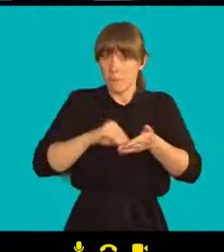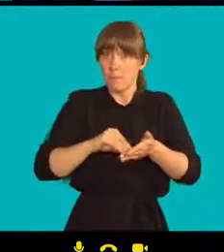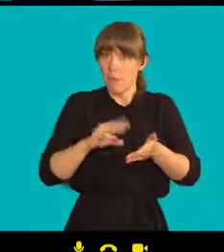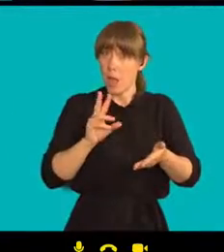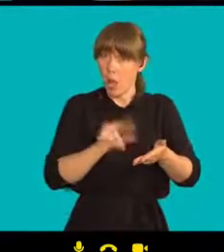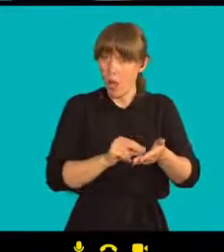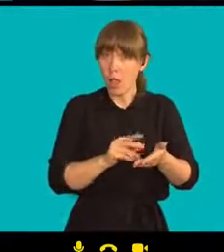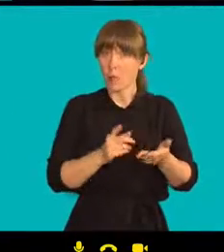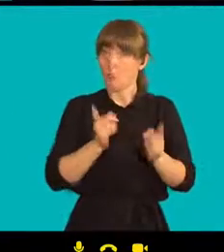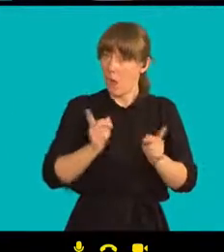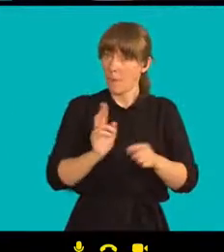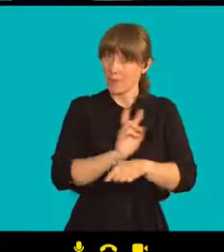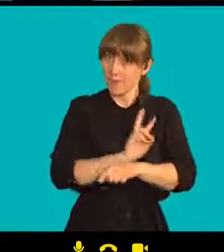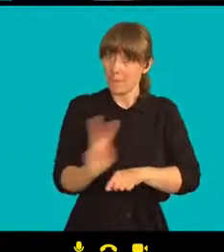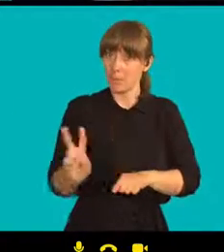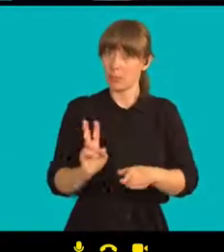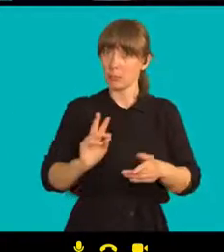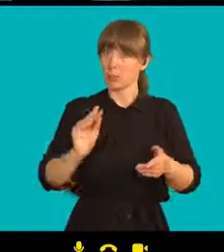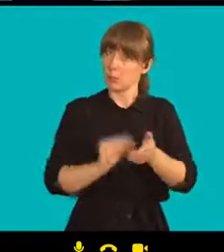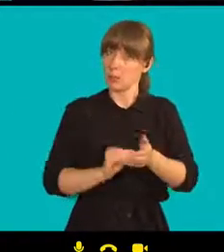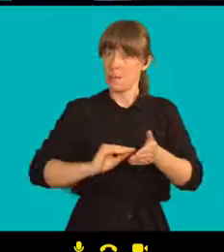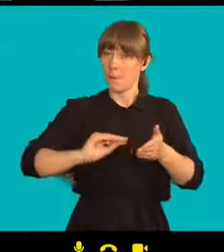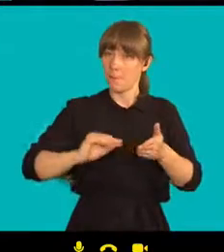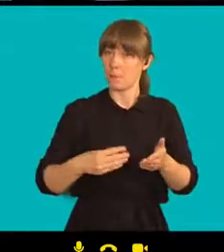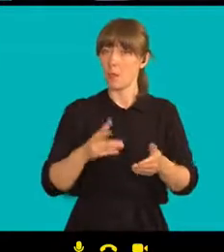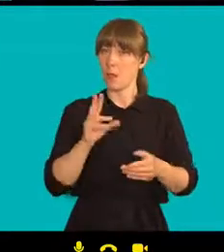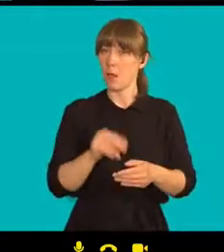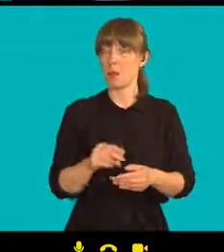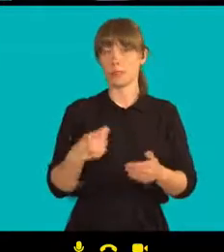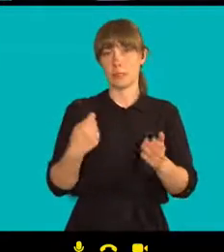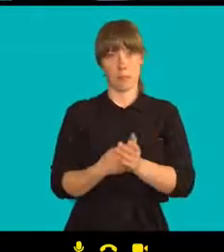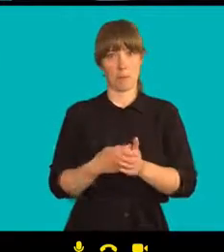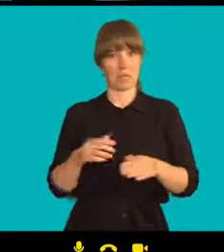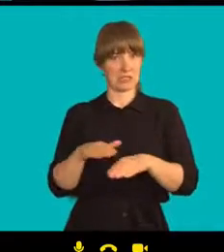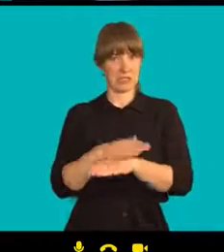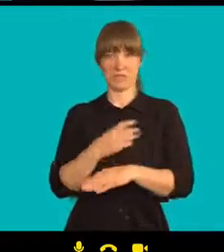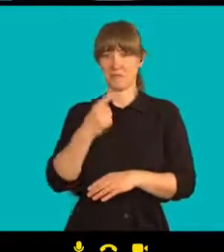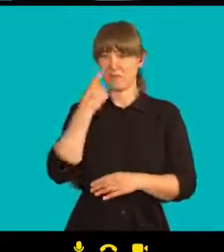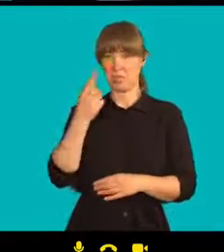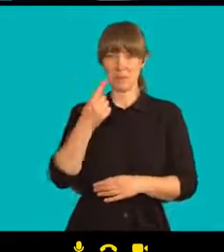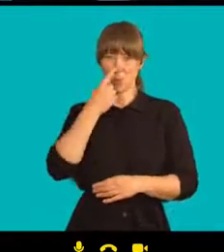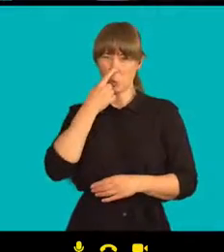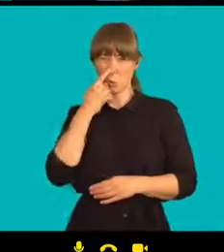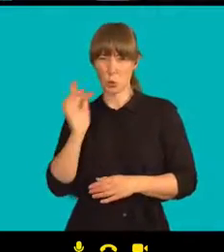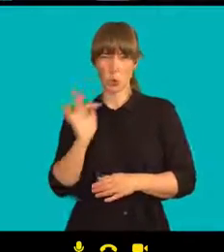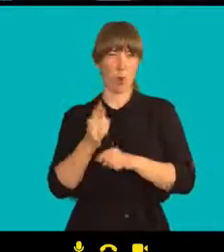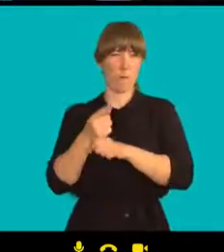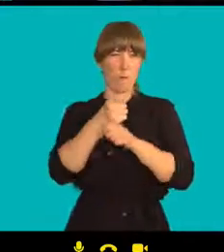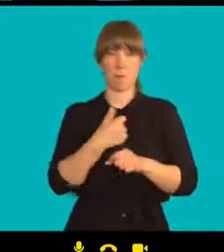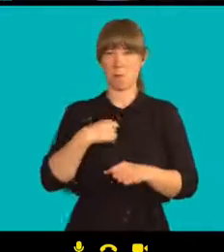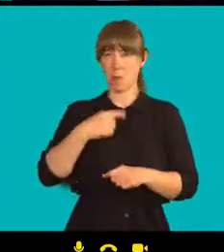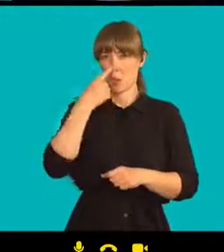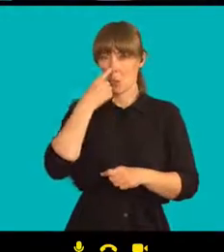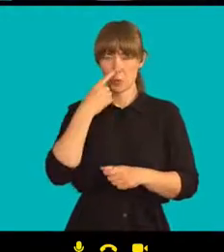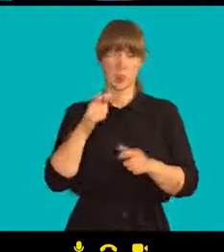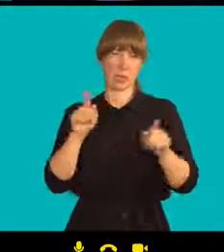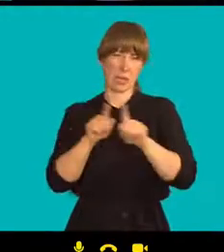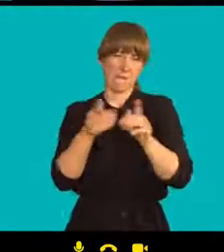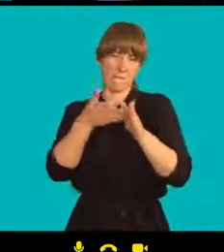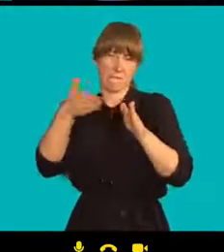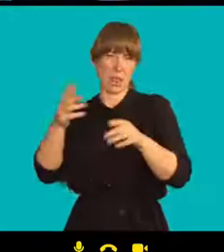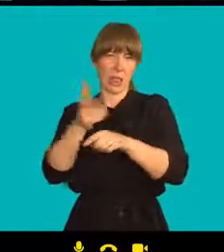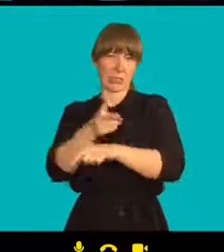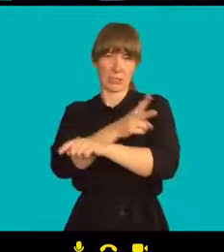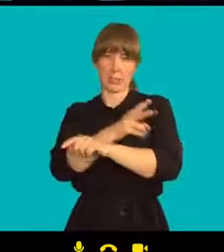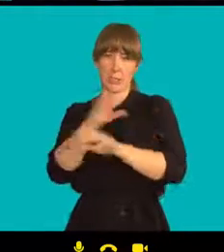z mého hlediska takový vliv Ruska na Bělorusko je zásadní, je to geopolitická záležitost. Na druhou stranu je potom